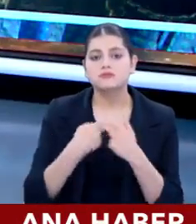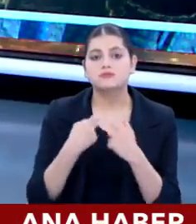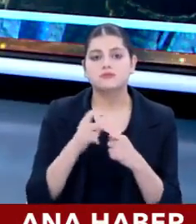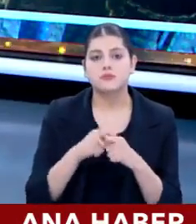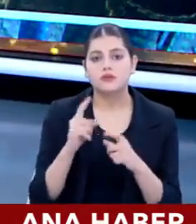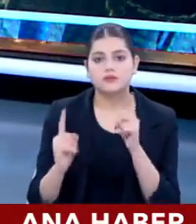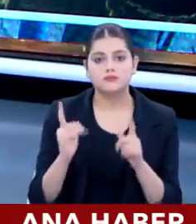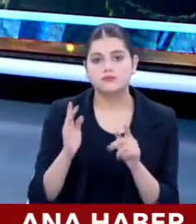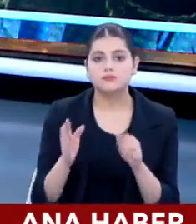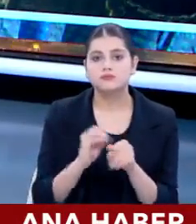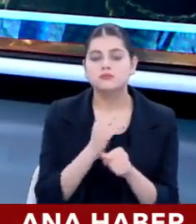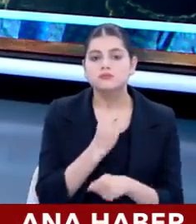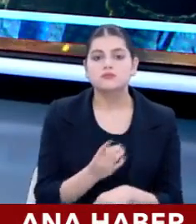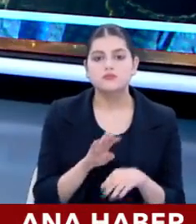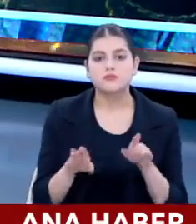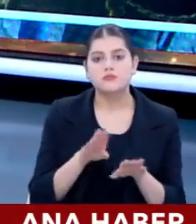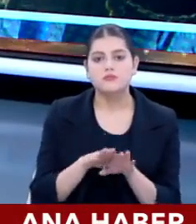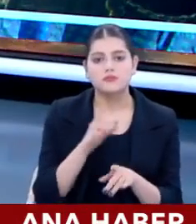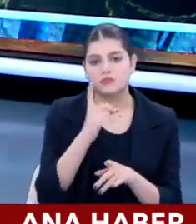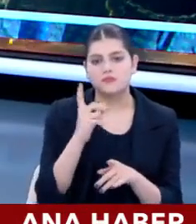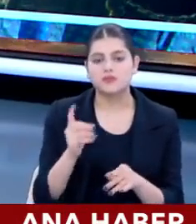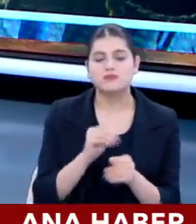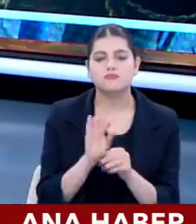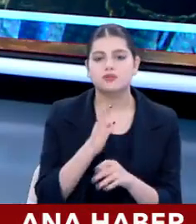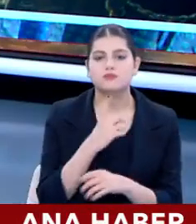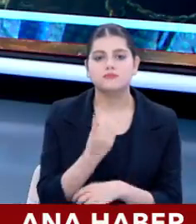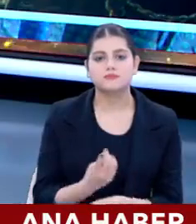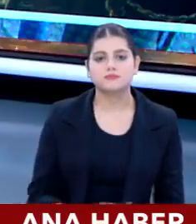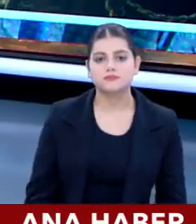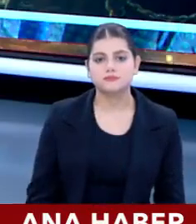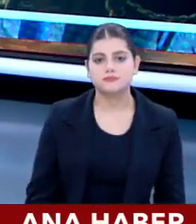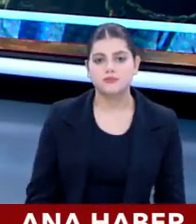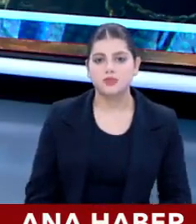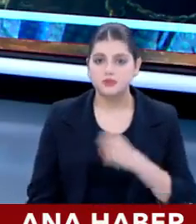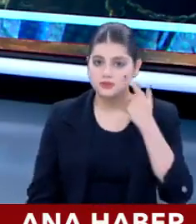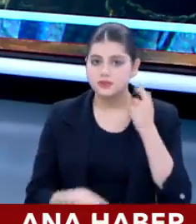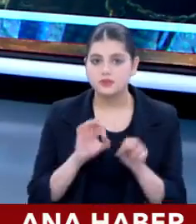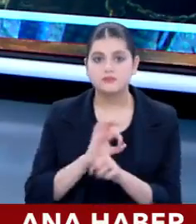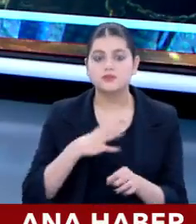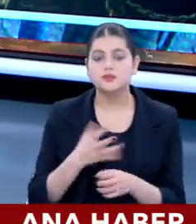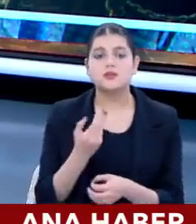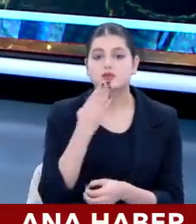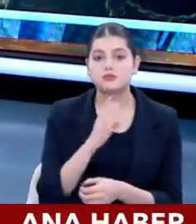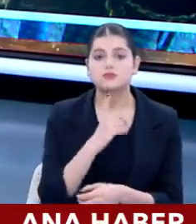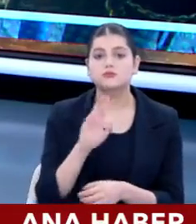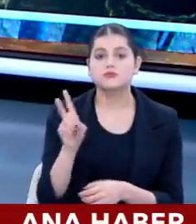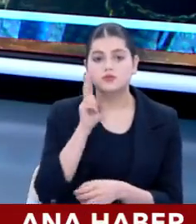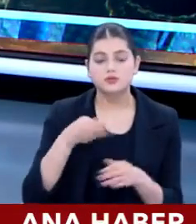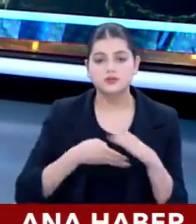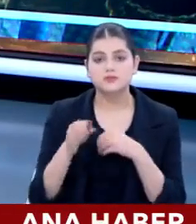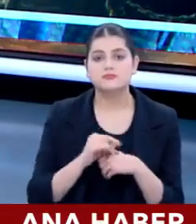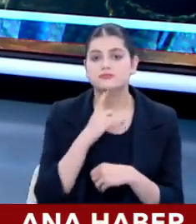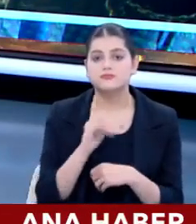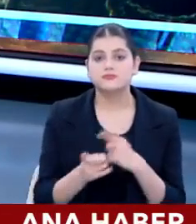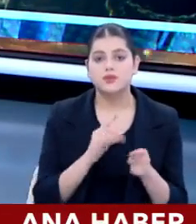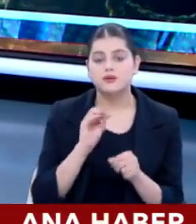başa baş gitti. Yani berabere bitti. Öyle söyleyeyim. Tam manasıyla İsrail orada istediğini alamadı. Sonuna kadar bir